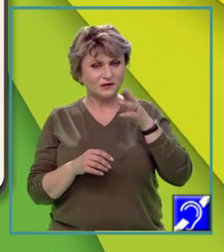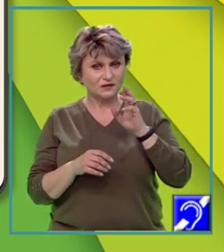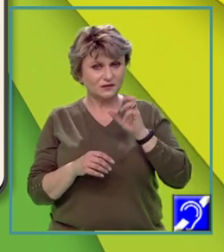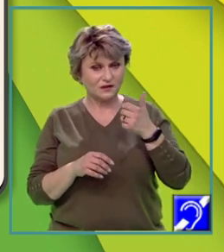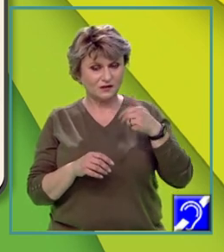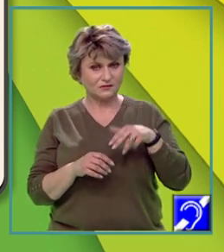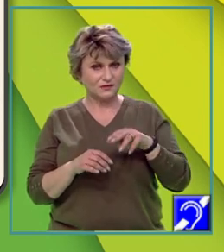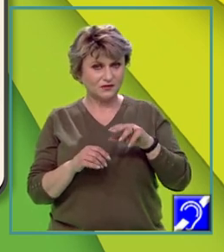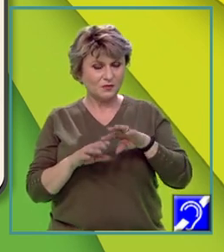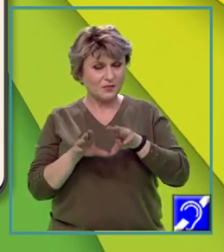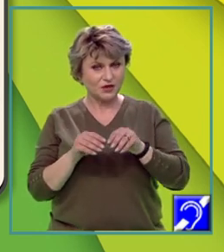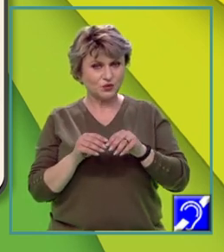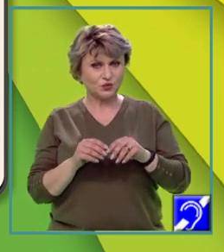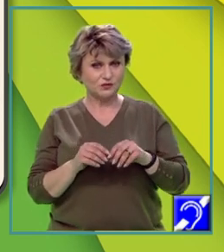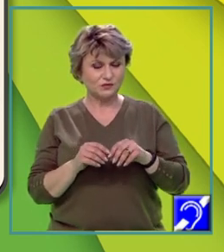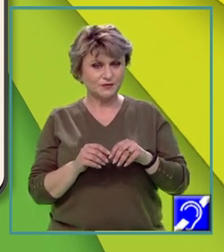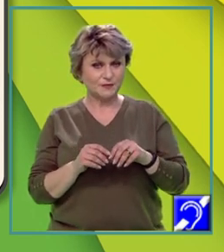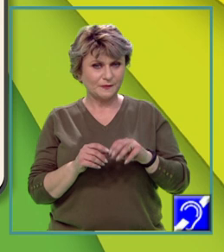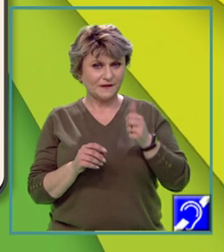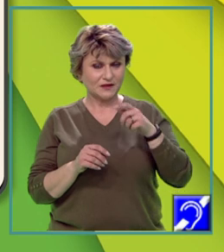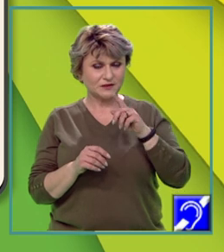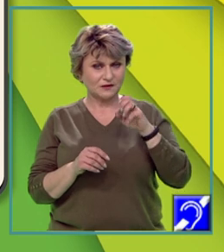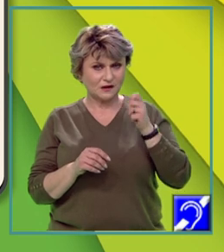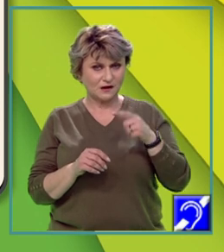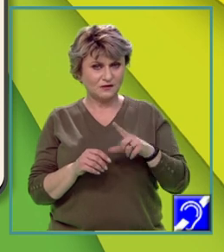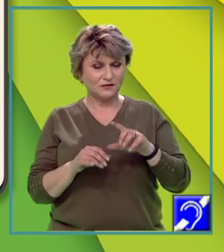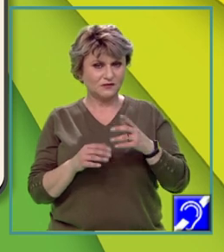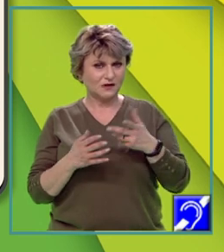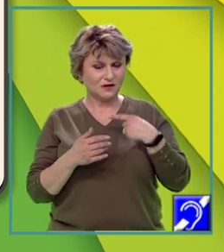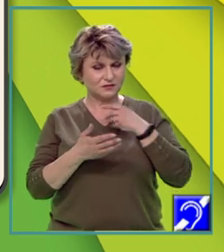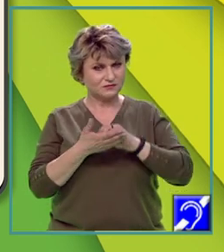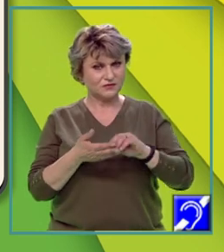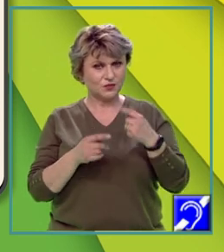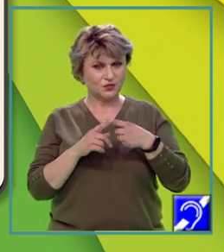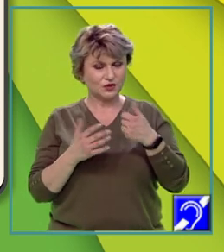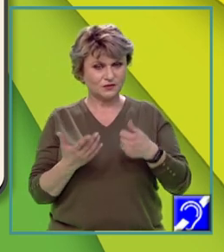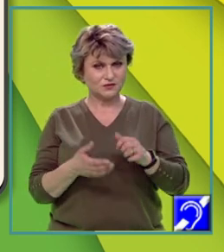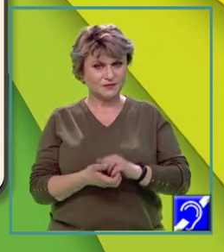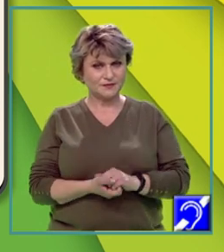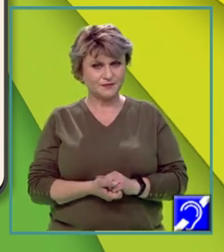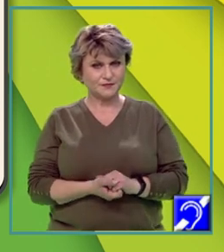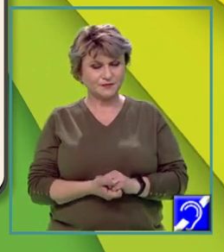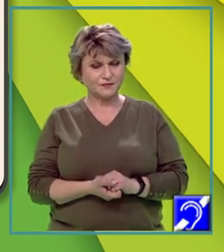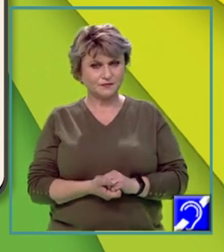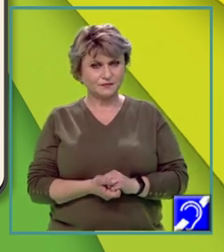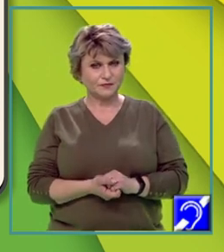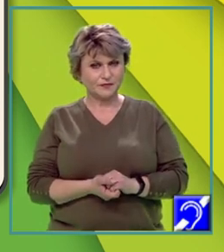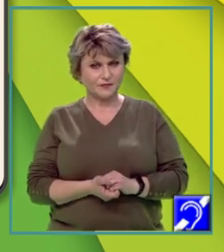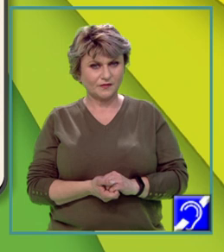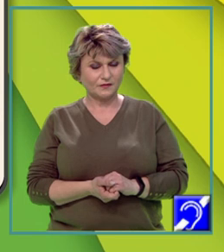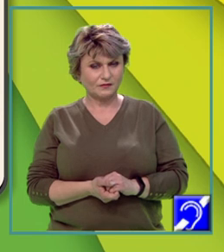iată mediul azonal, cel montan pe care îl vom nota cu 6, din